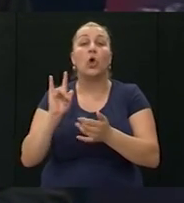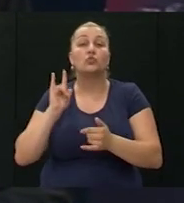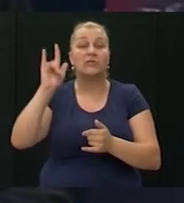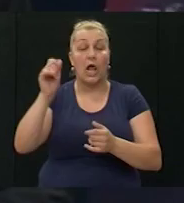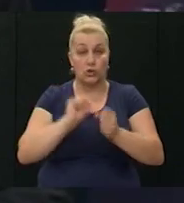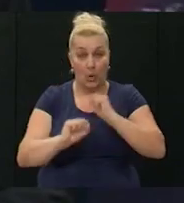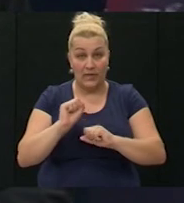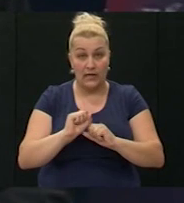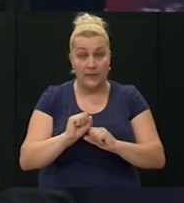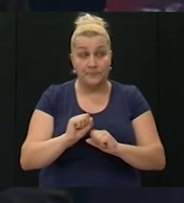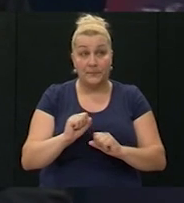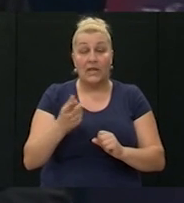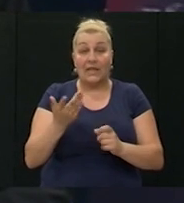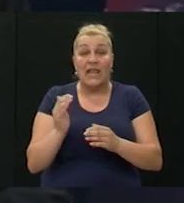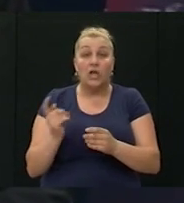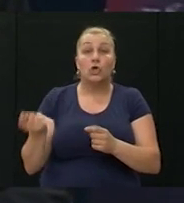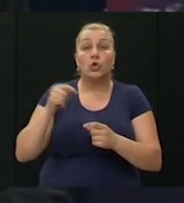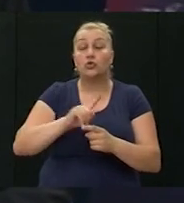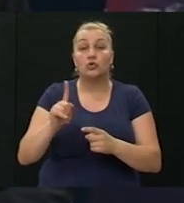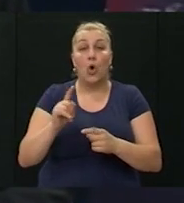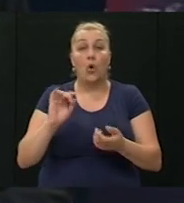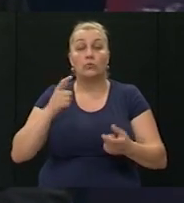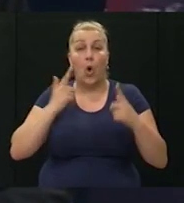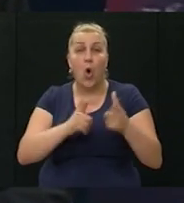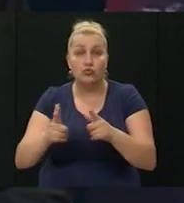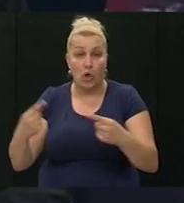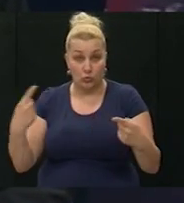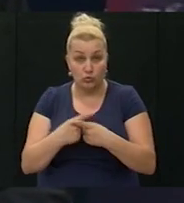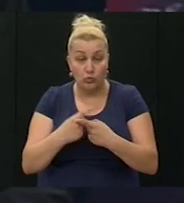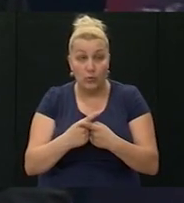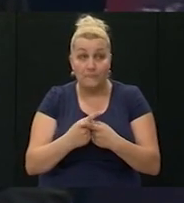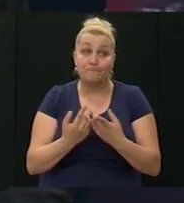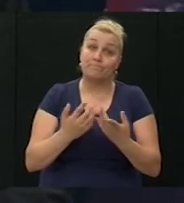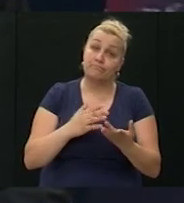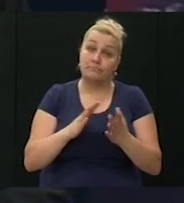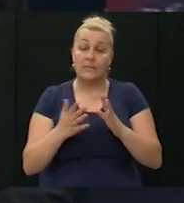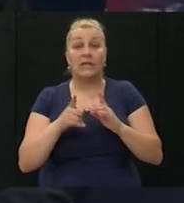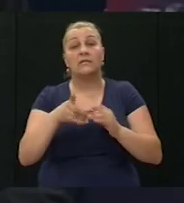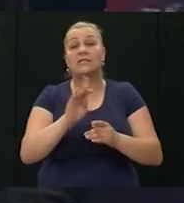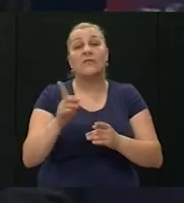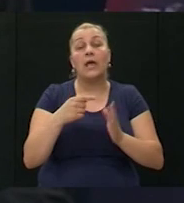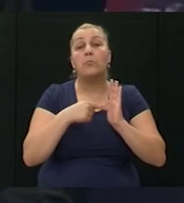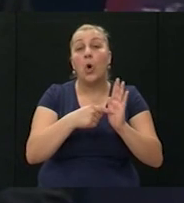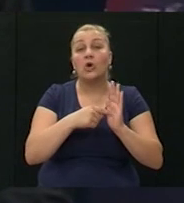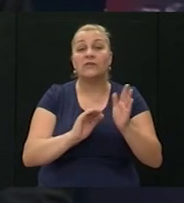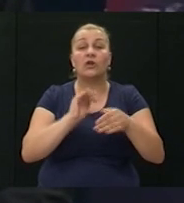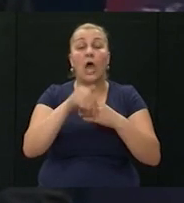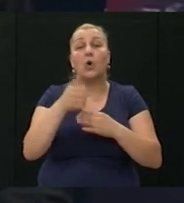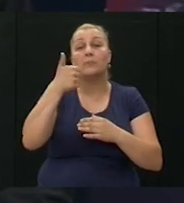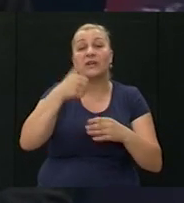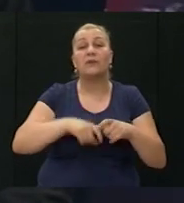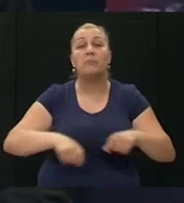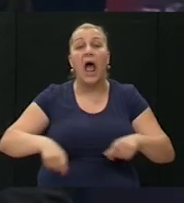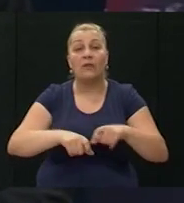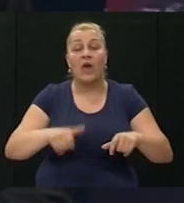Da će biti oružanog sukoba, ja sam sve upućivalo na to već nakon prvih balovana u